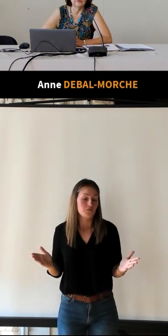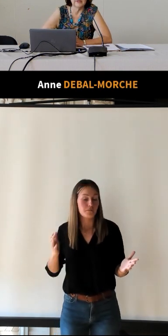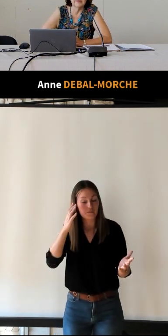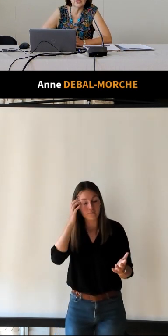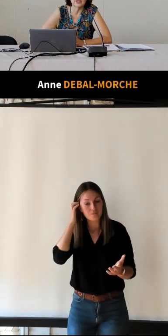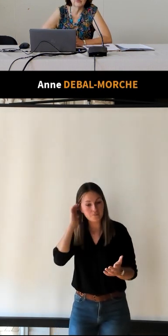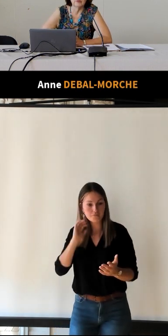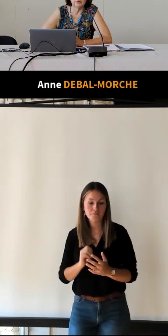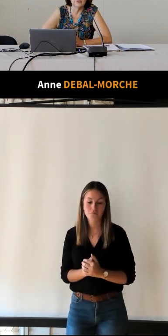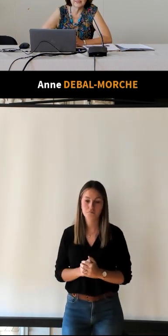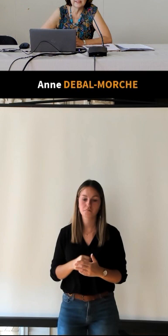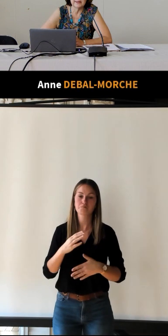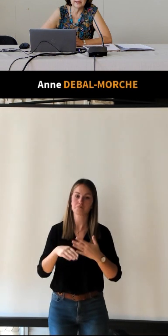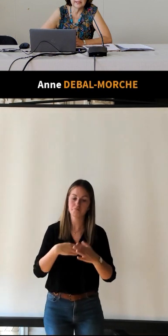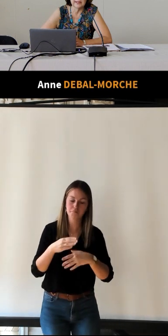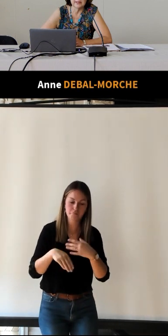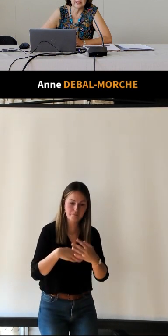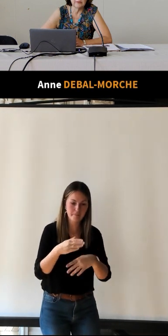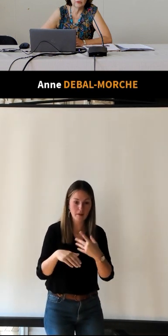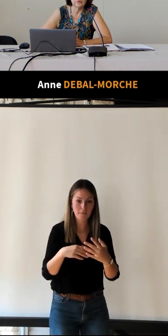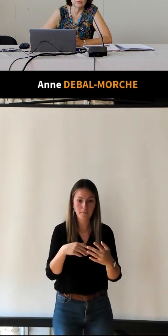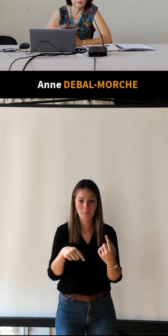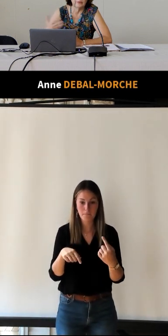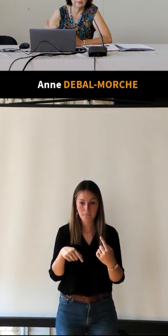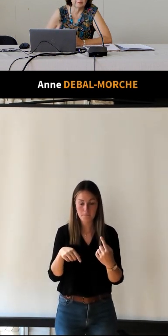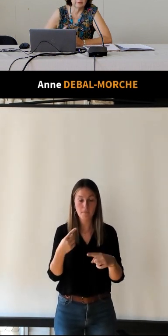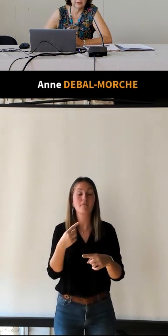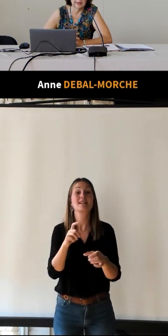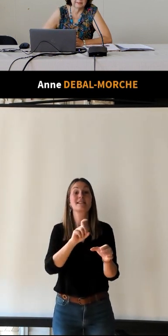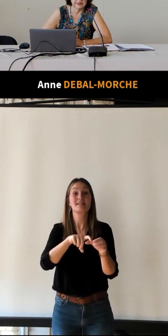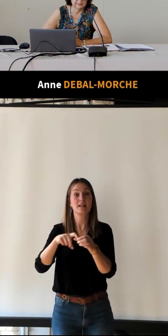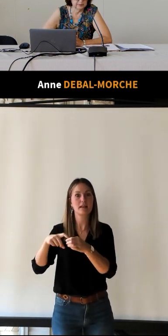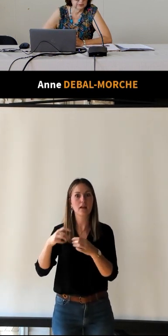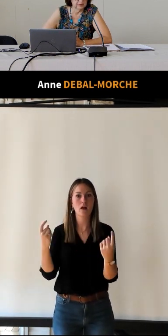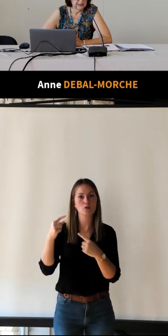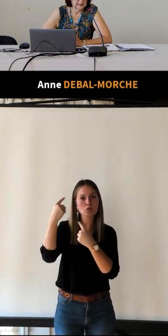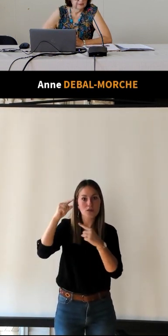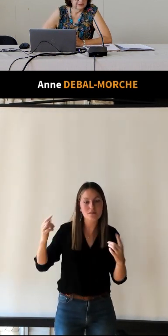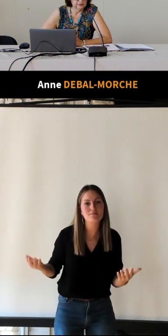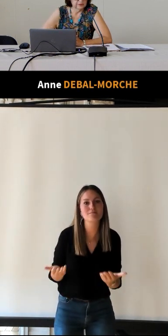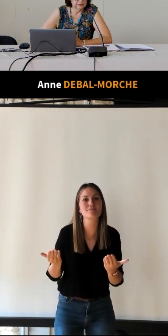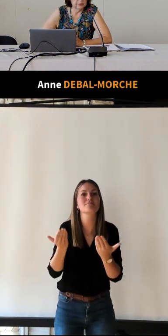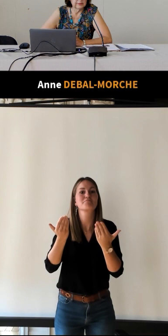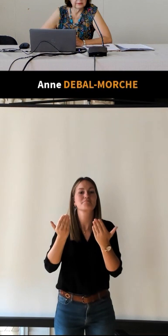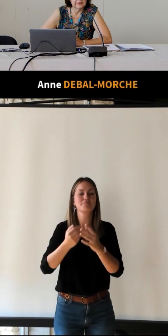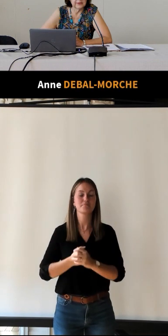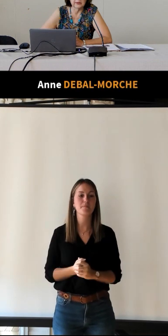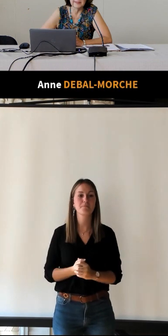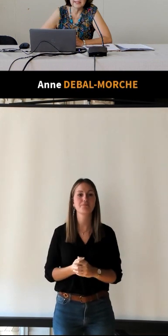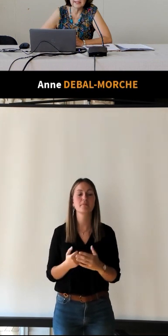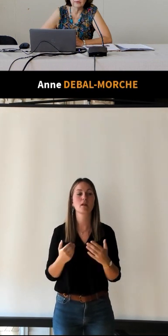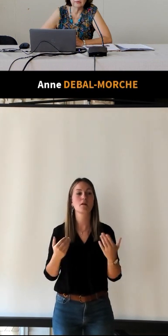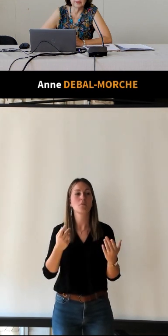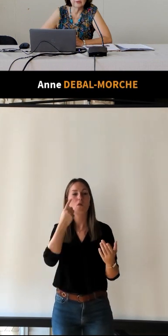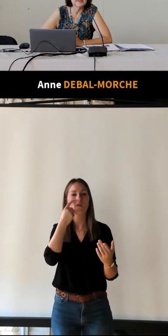va émerger le syndicat d'initiative. Donc, on va pouvoir un petit peu voir de différentes